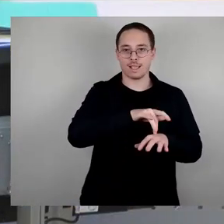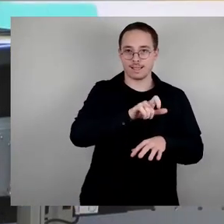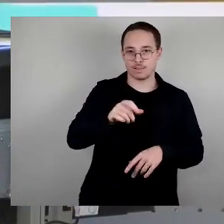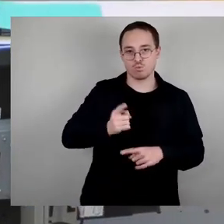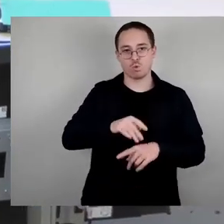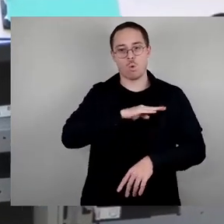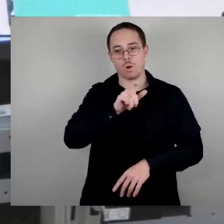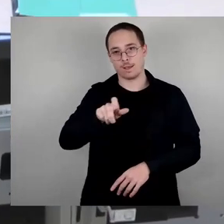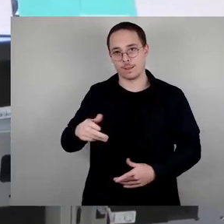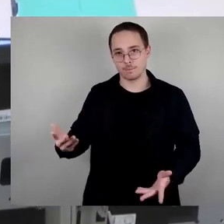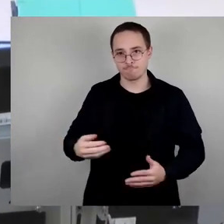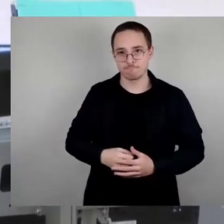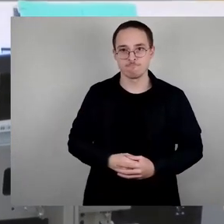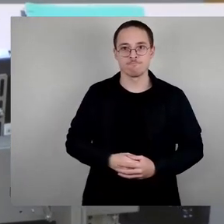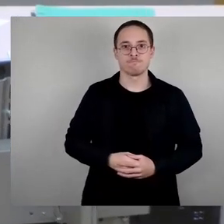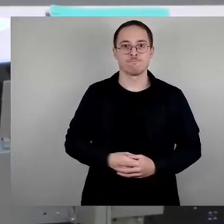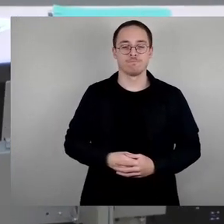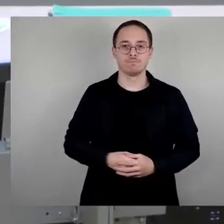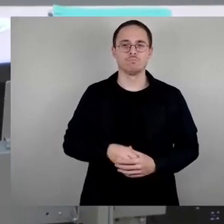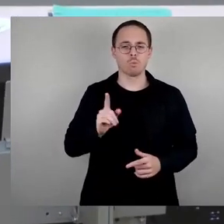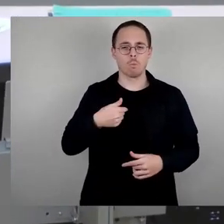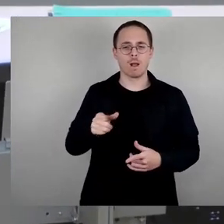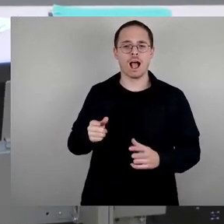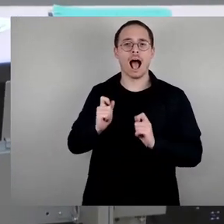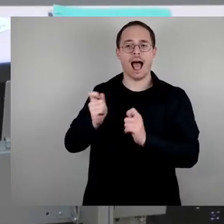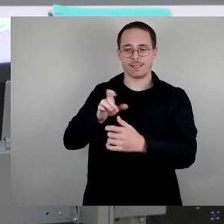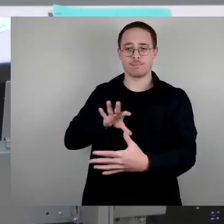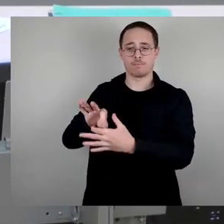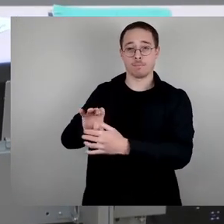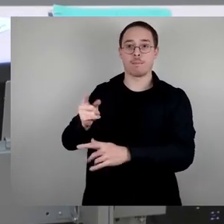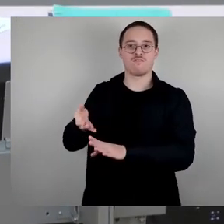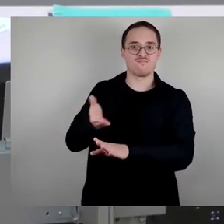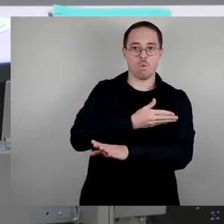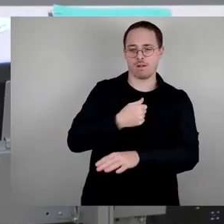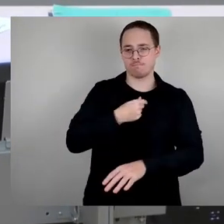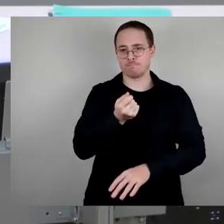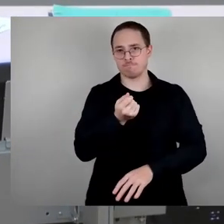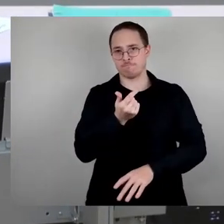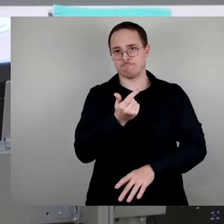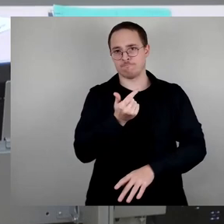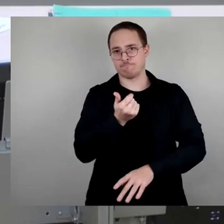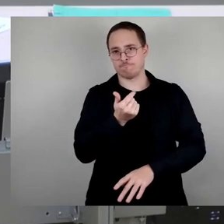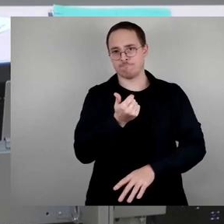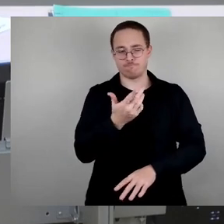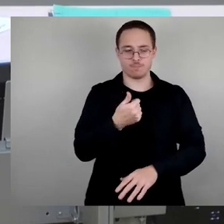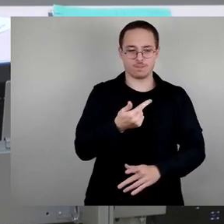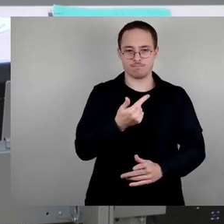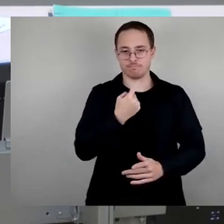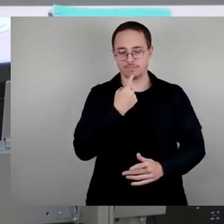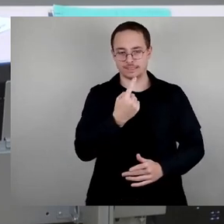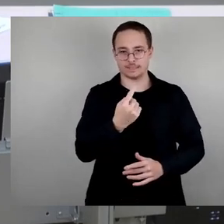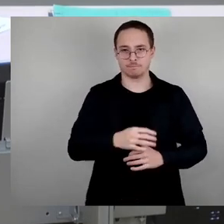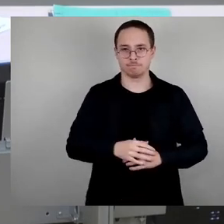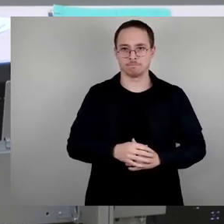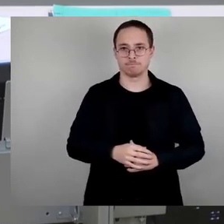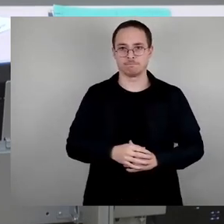bevor ich kurz zum Antrag spreche, ein, zwei Vorbemerkungen. Es ist schon etwas schwierig, wir